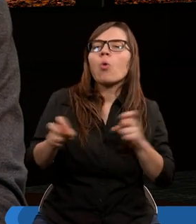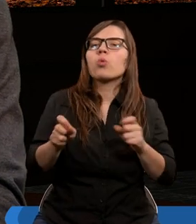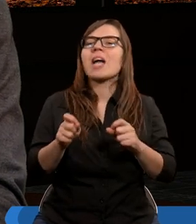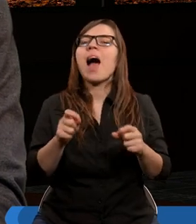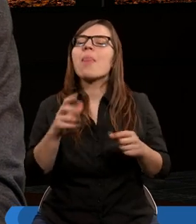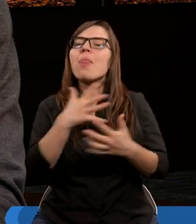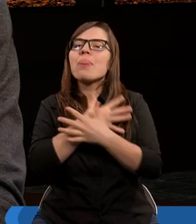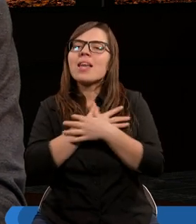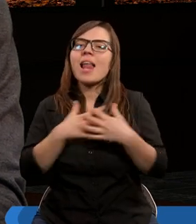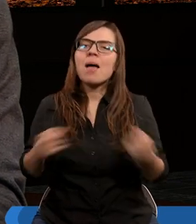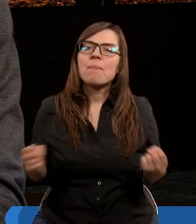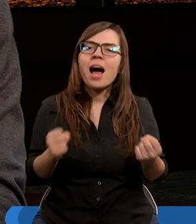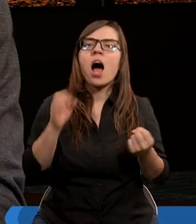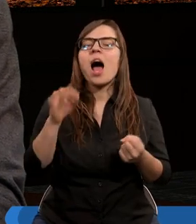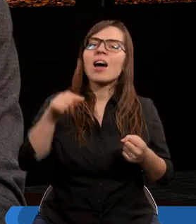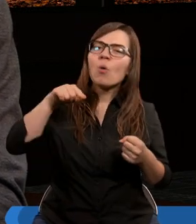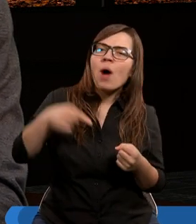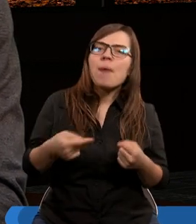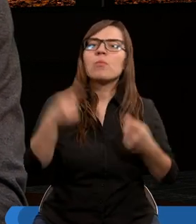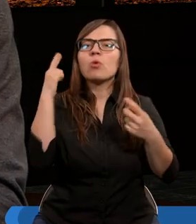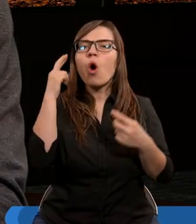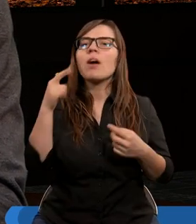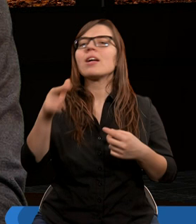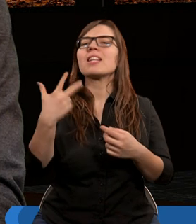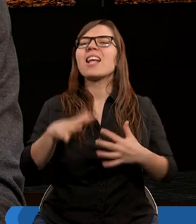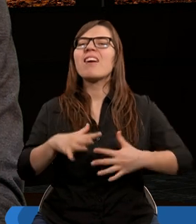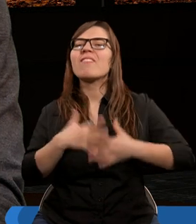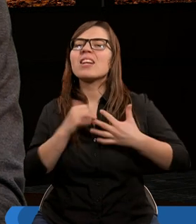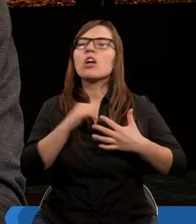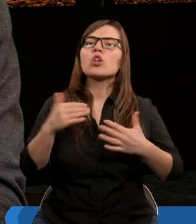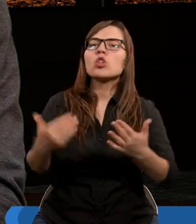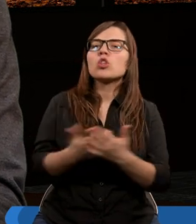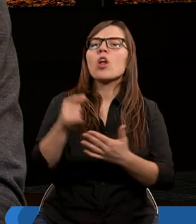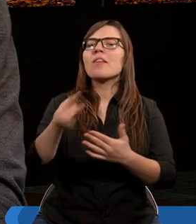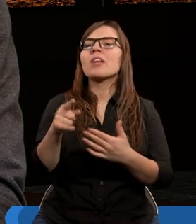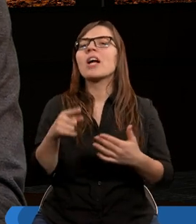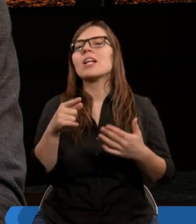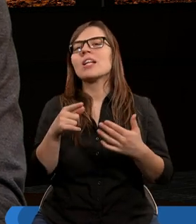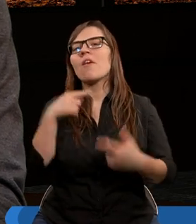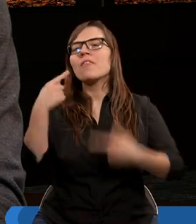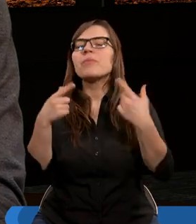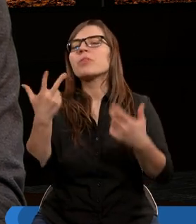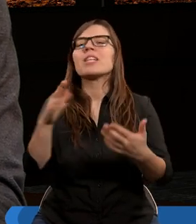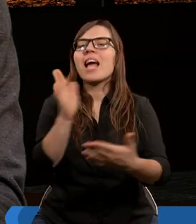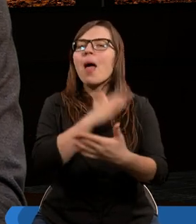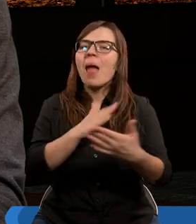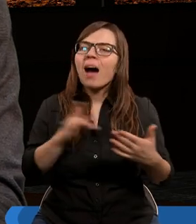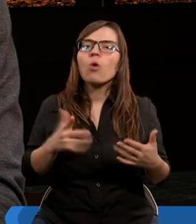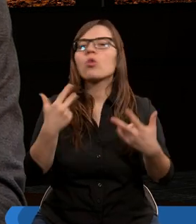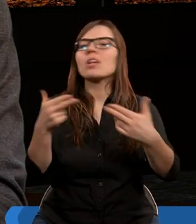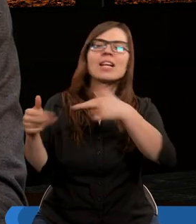dylematy, tak głębokie, że nie wydaje się znowu, żeby człowiek nienarodzony,